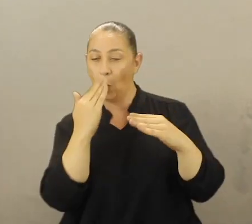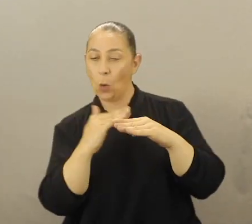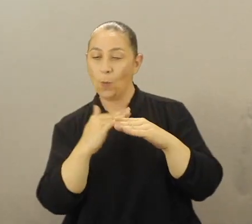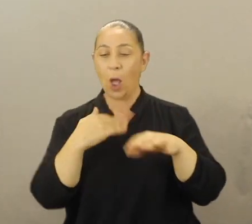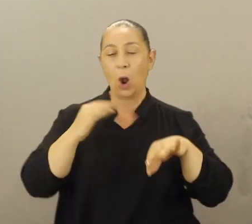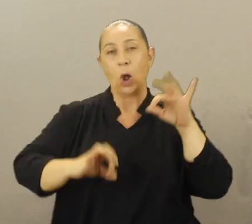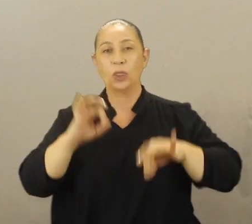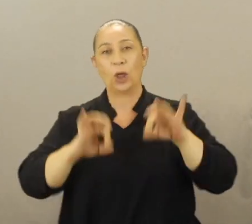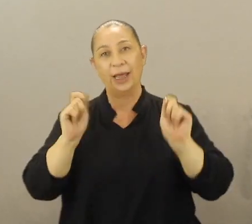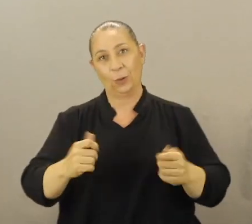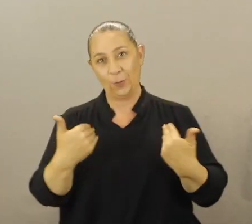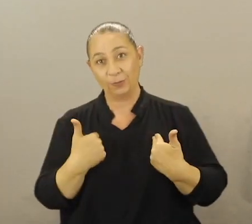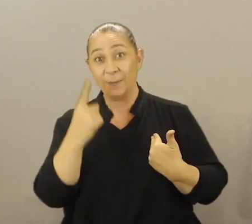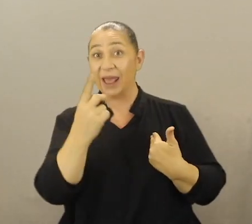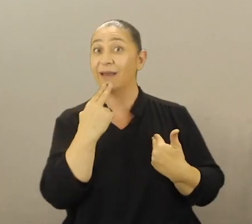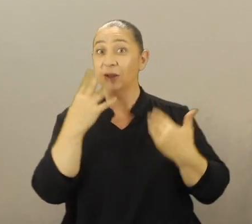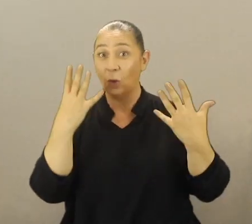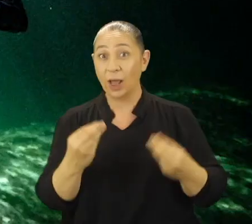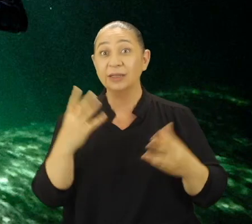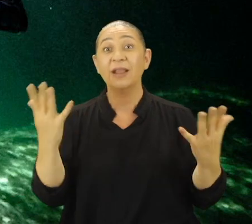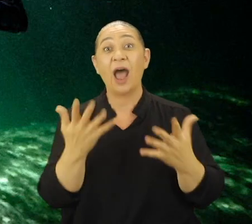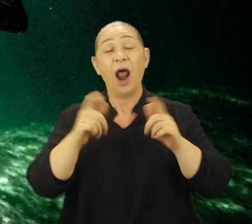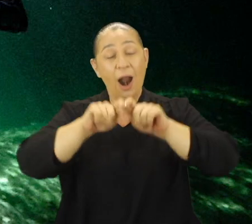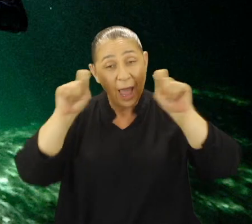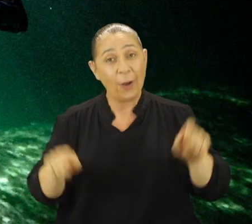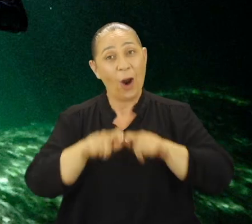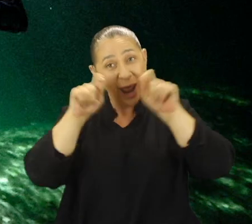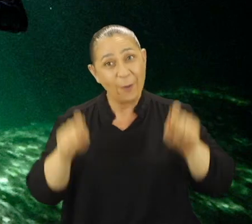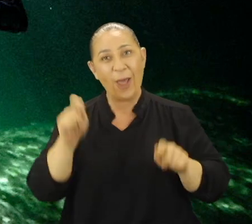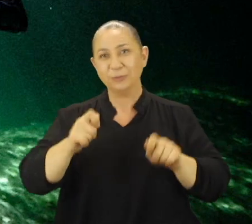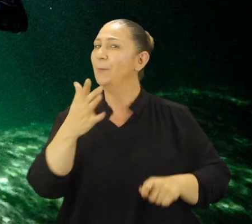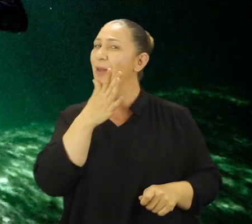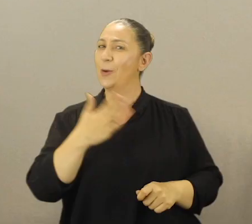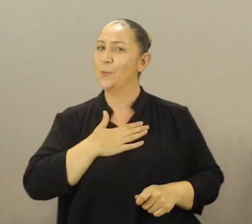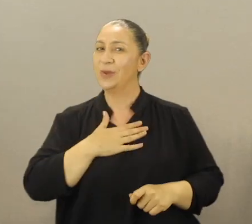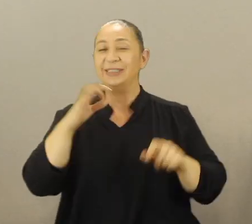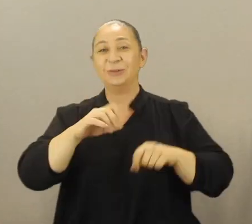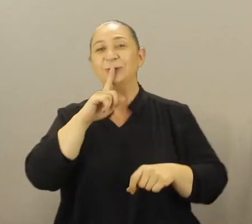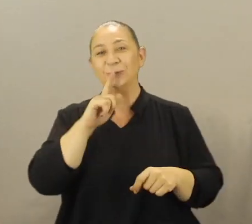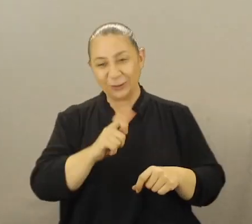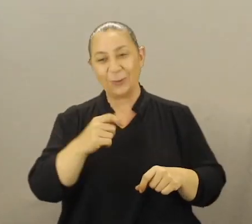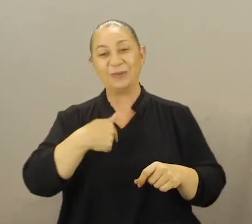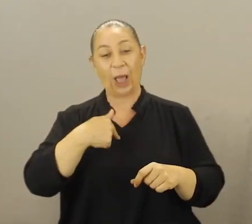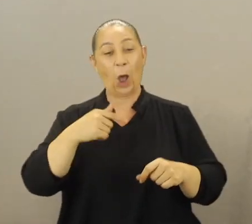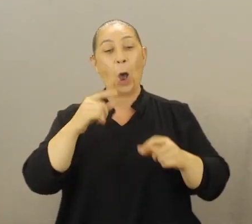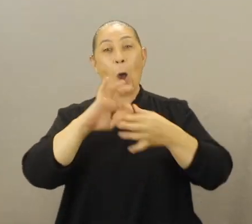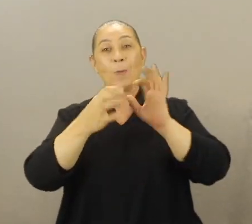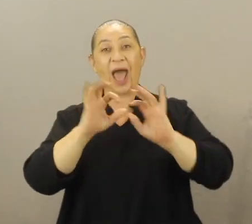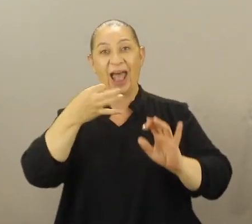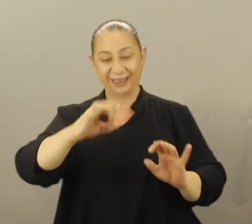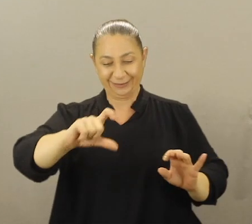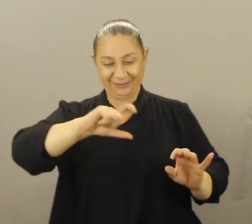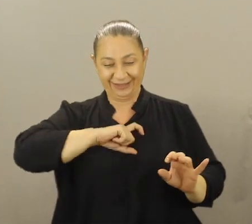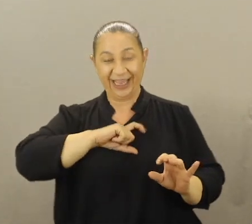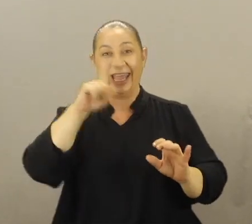uyumla kontrol altına alıyorum. Ve bir kadın olarak daha nice rekorlar kıracağımı biliyorum. Şimdi söz, bize olimpiyatlarda altın